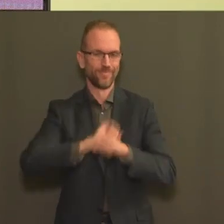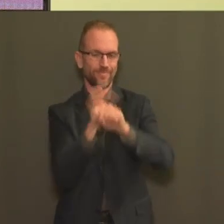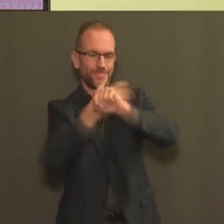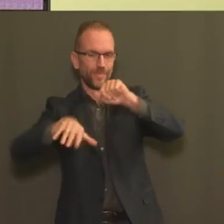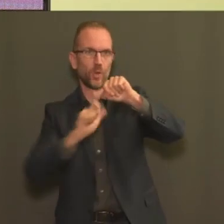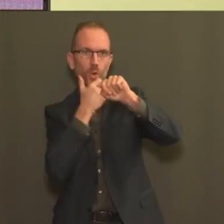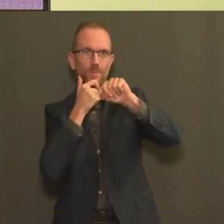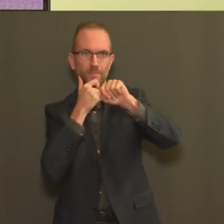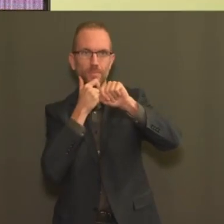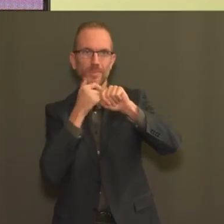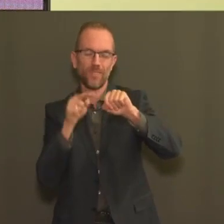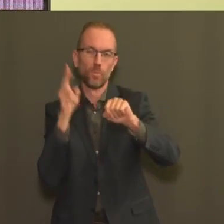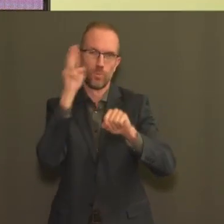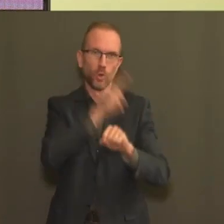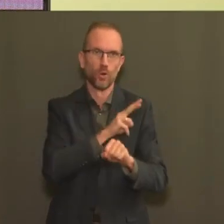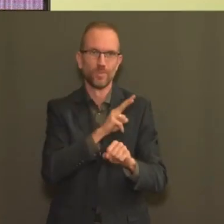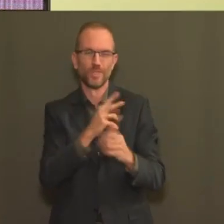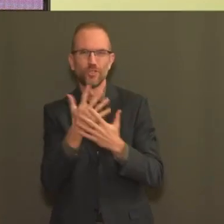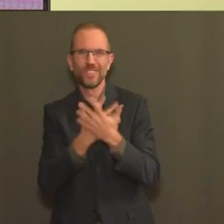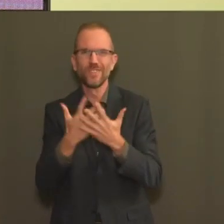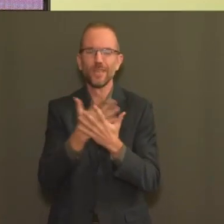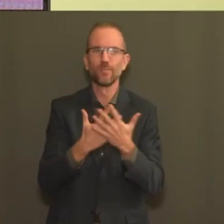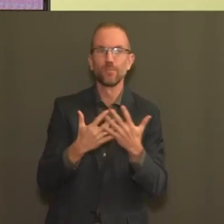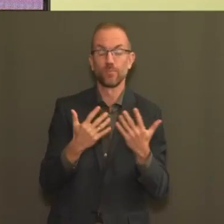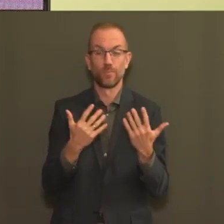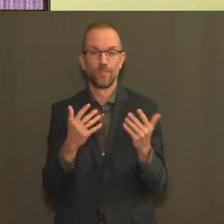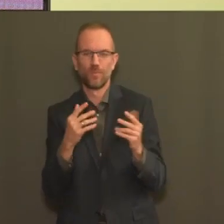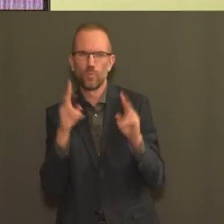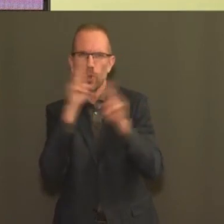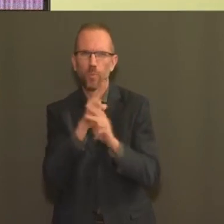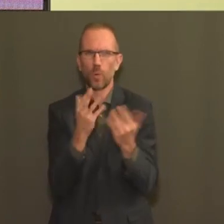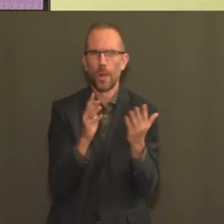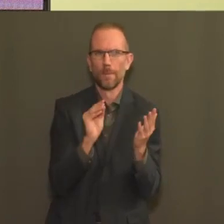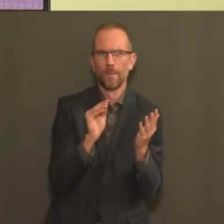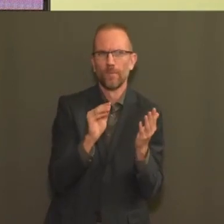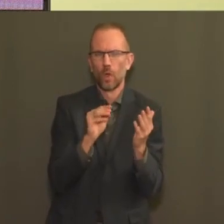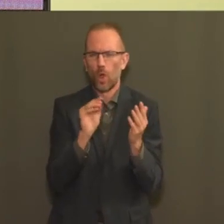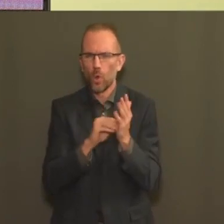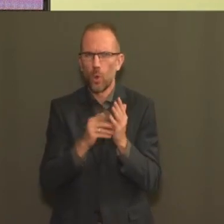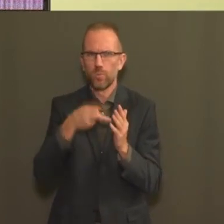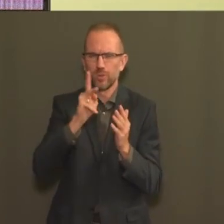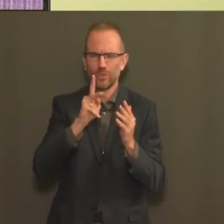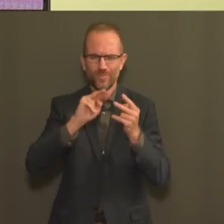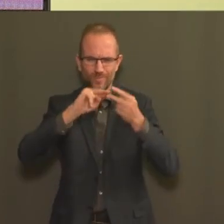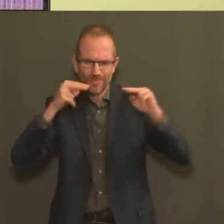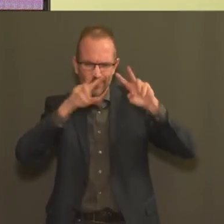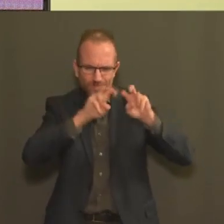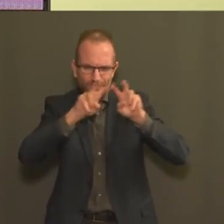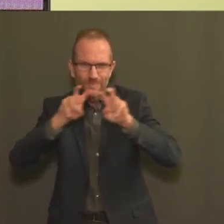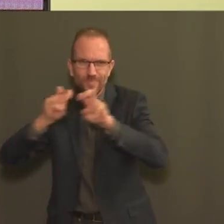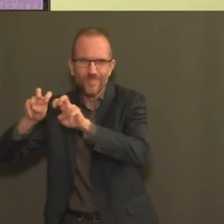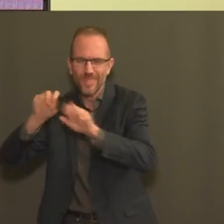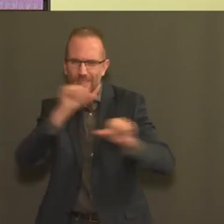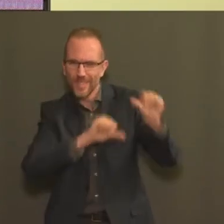y a très logiquement une tendance à analyser au point de vue phylogénétique plus de souches qui proviennent de clusters,